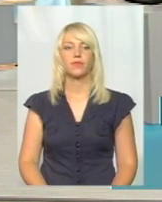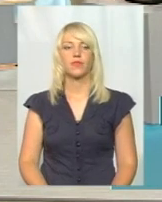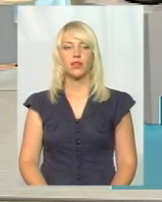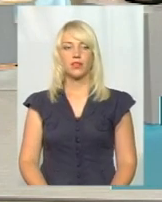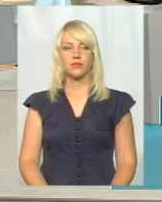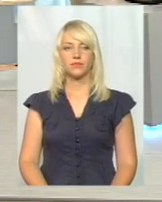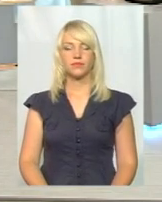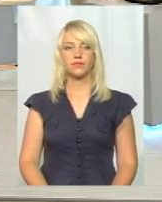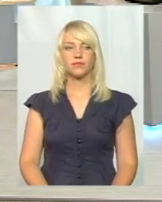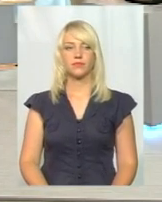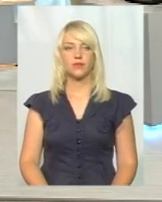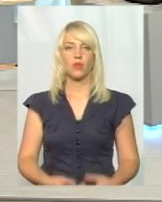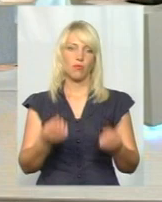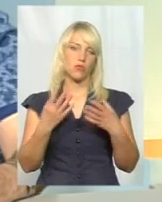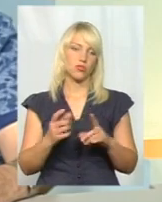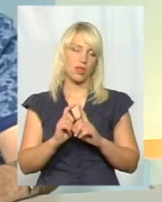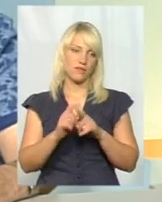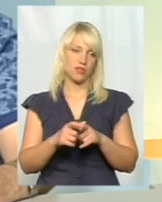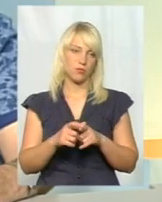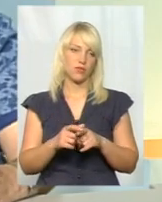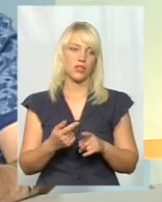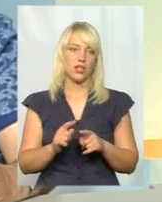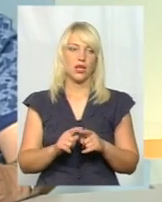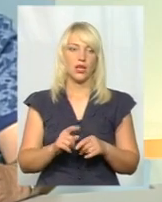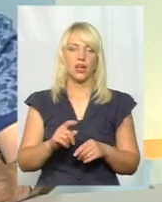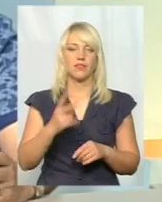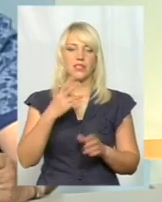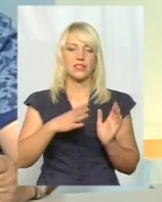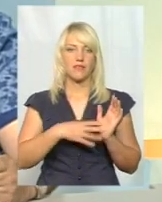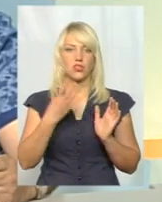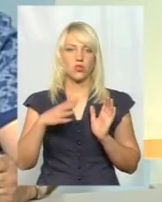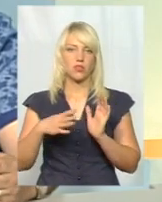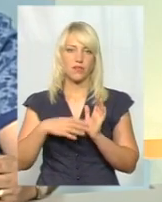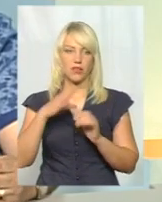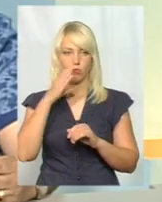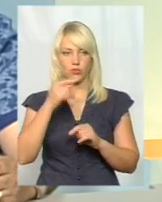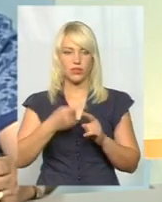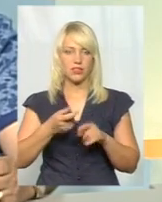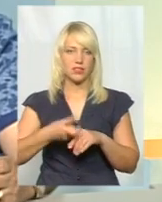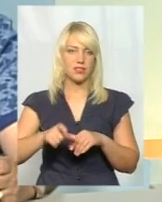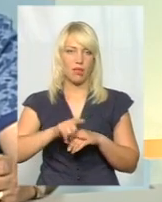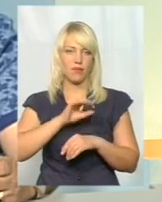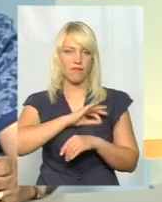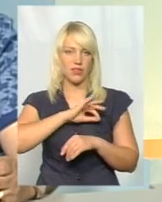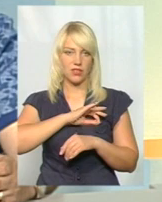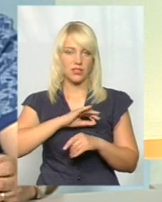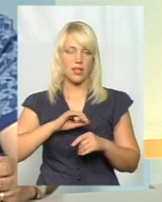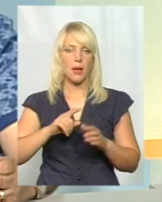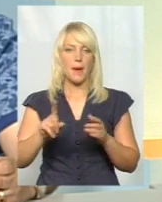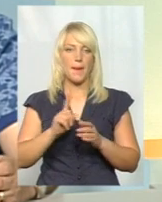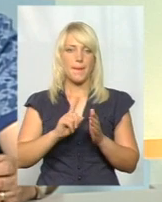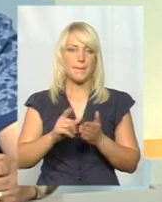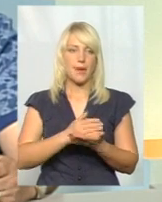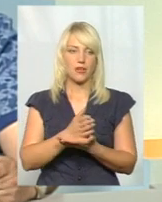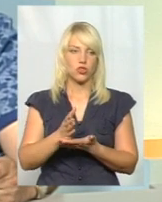Дуже проста відповідь, питання в рентабельності. 29, 49 маршрути – одні з самих рентабельних маршрутів. 32